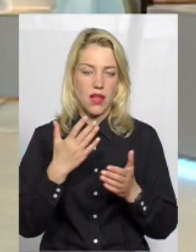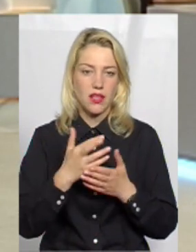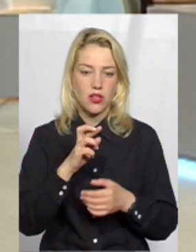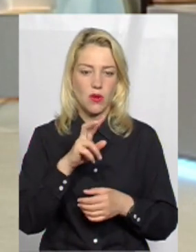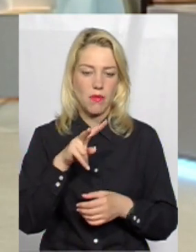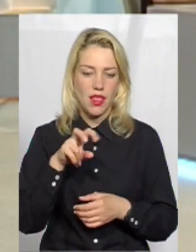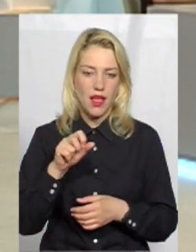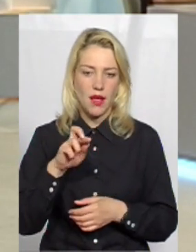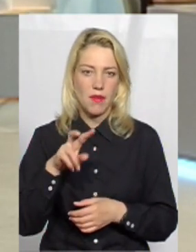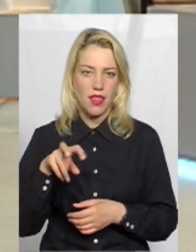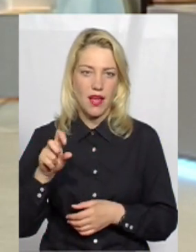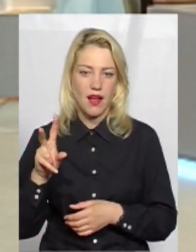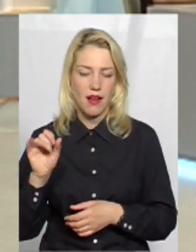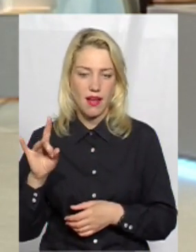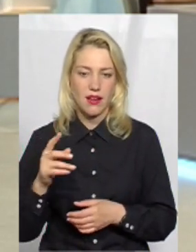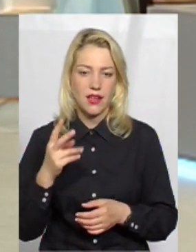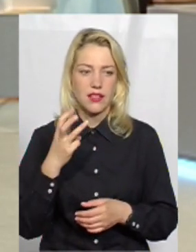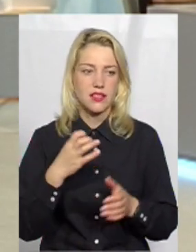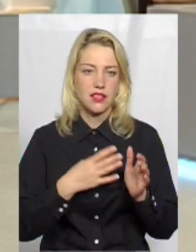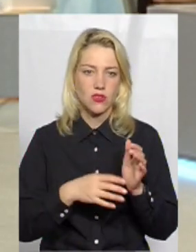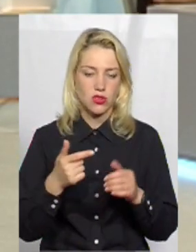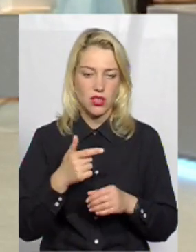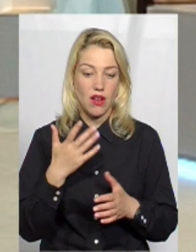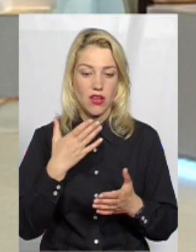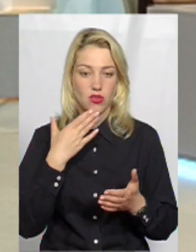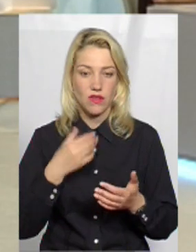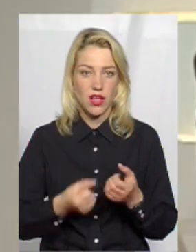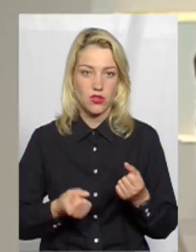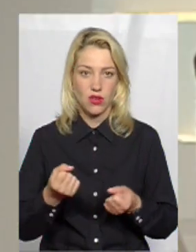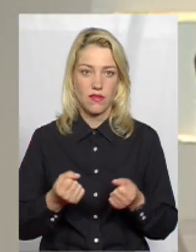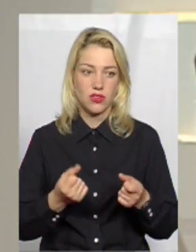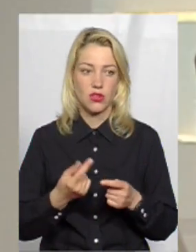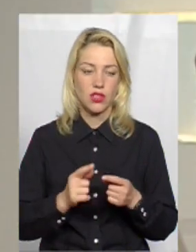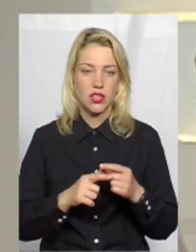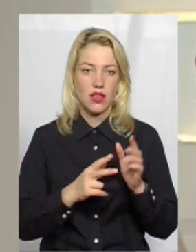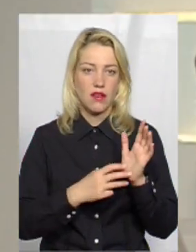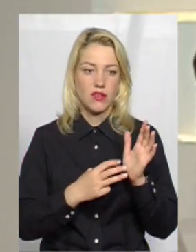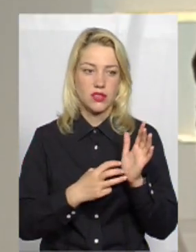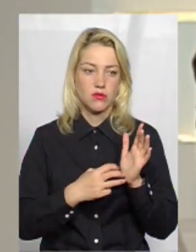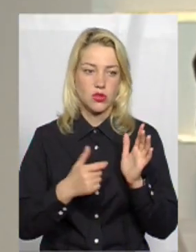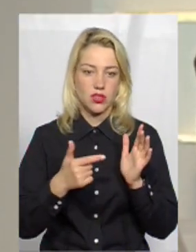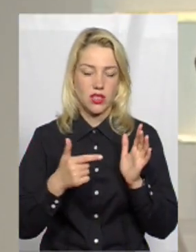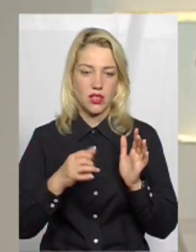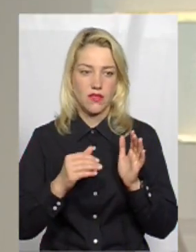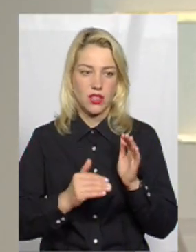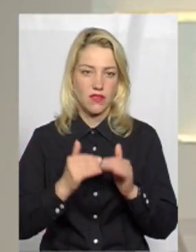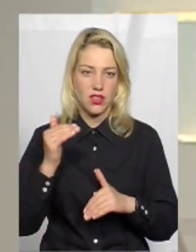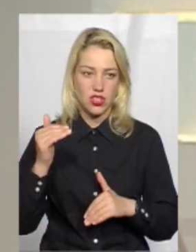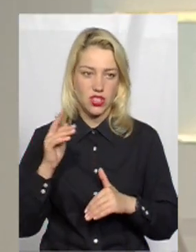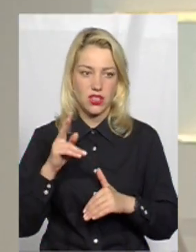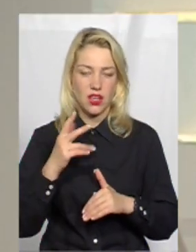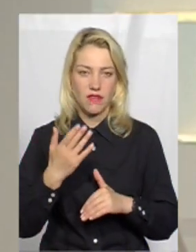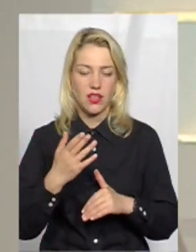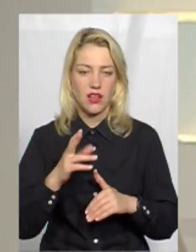близько 350 гривень, а якщо поїхати власною автівкою, це, взагалі, від 800 гривень і вище. Я